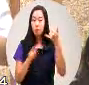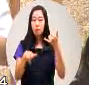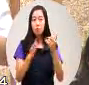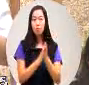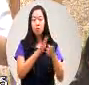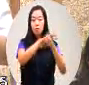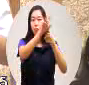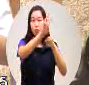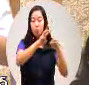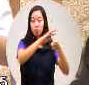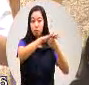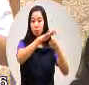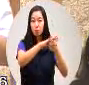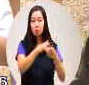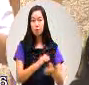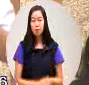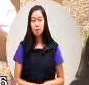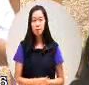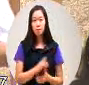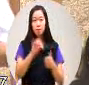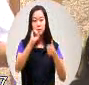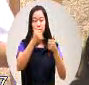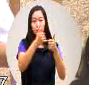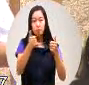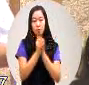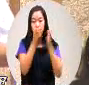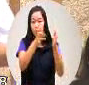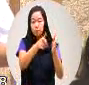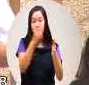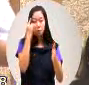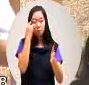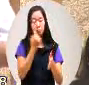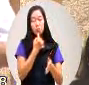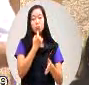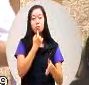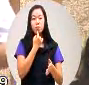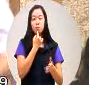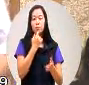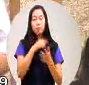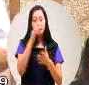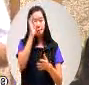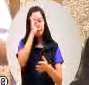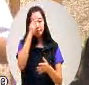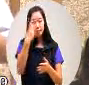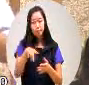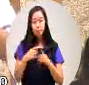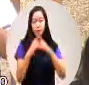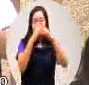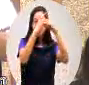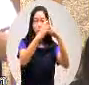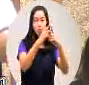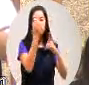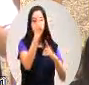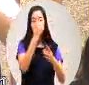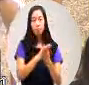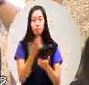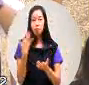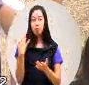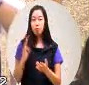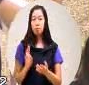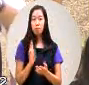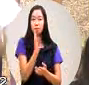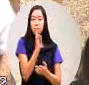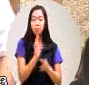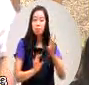是满水位所以如果议员台这个部分还有一些疑虑的话我们找时间我们再上去因为上一次我们两个亲自